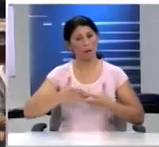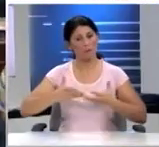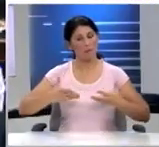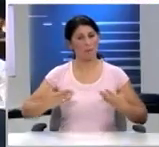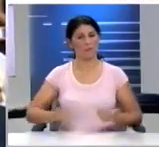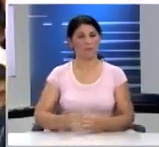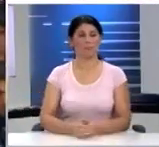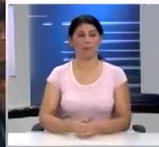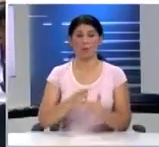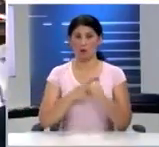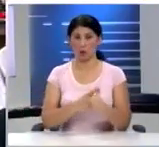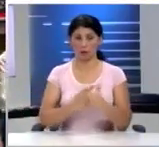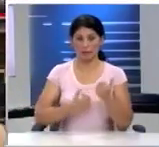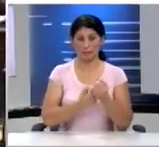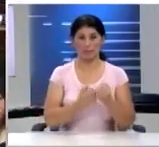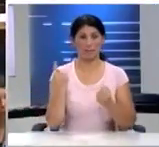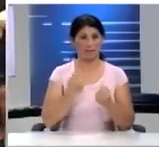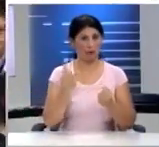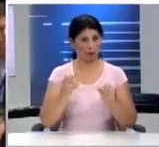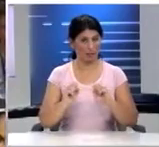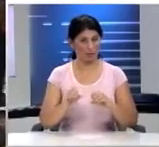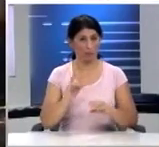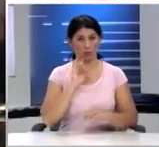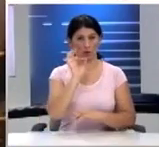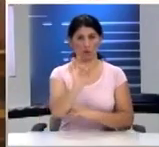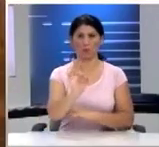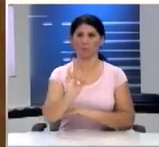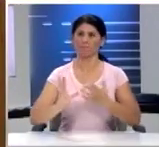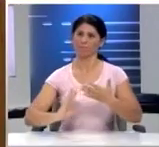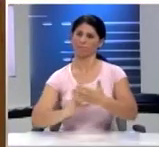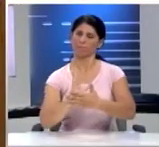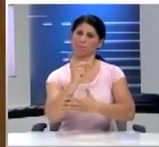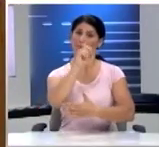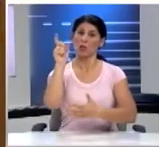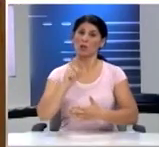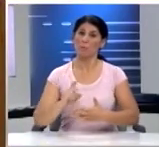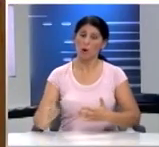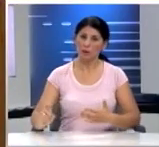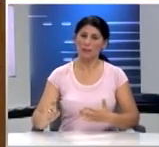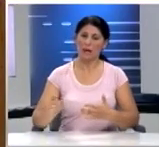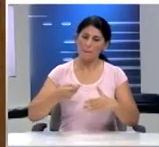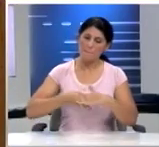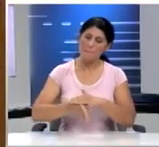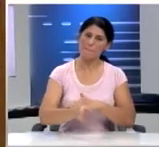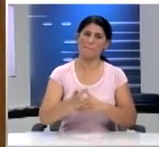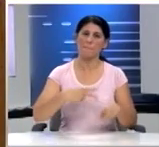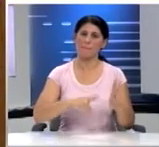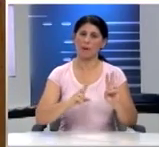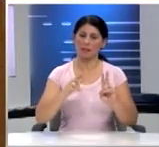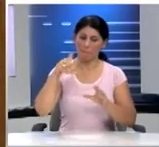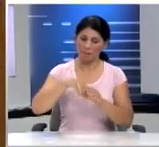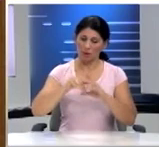ενίσχυση της περιβαλλοντικής εκπαίδευσης, με στόχο την αηφορία και τη βιωσιμότητα τόσο μέσα από την υλοποίηση